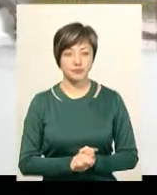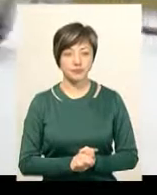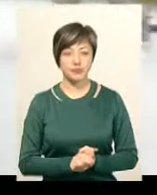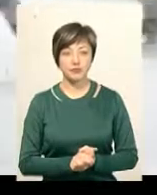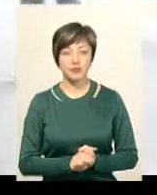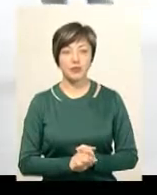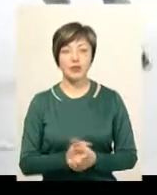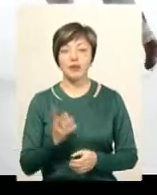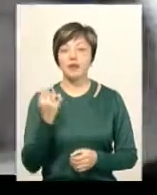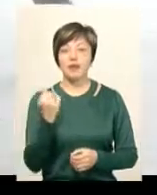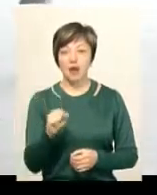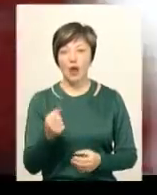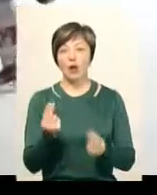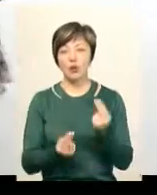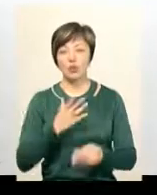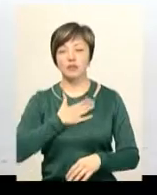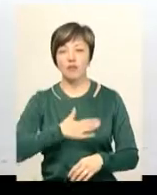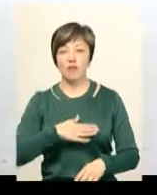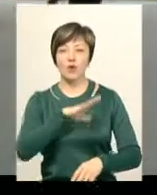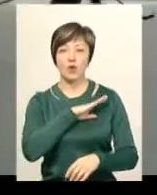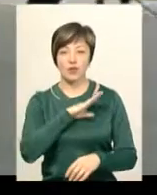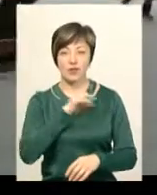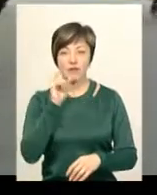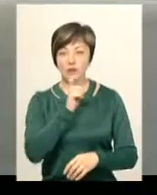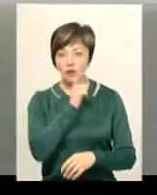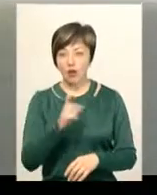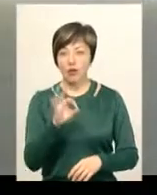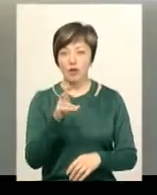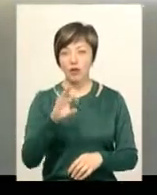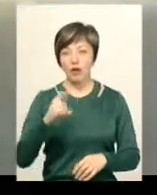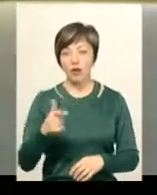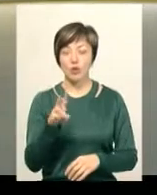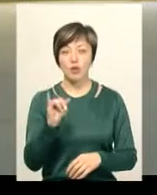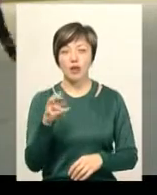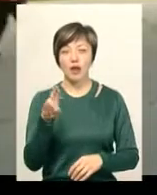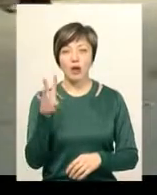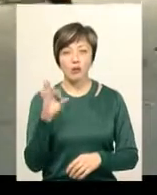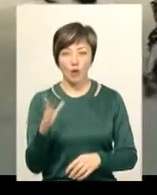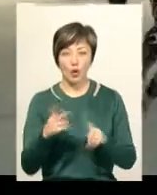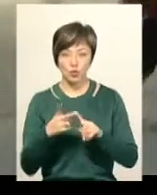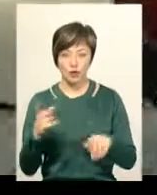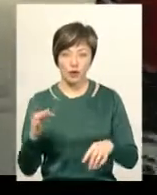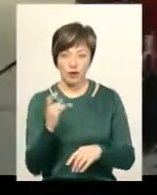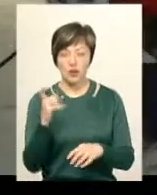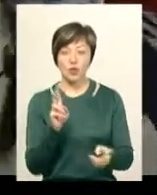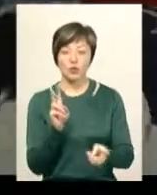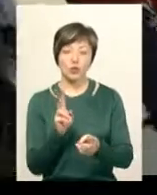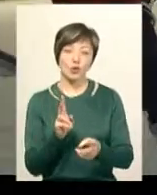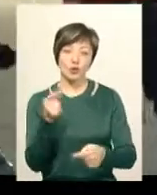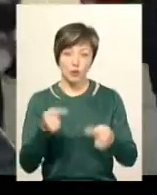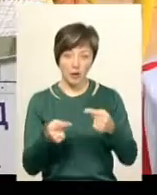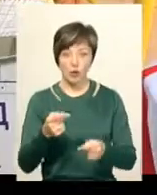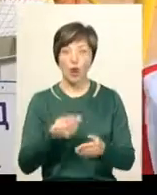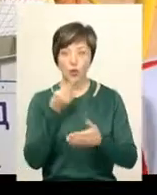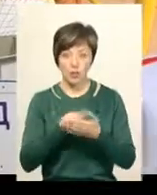Хоча не виграли, та грою задоволений воротар вінницький гайдамак Олег Лук'янов. Каже, у Хмельницькому грає вдруге. Суперників оцінює як достойних